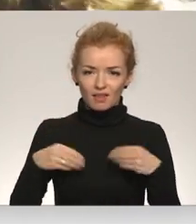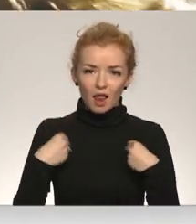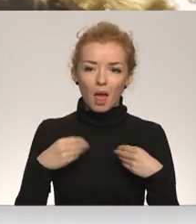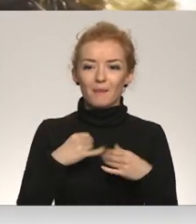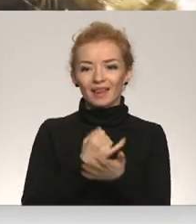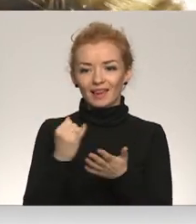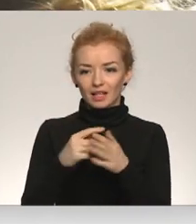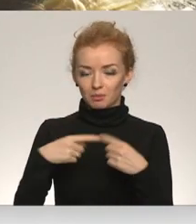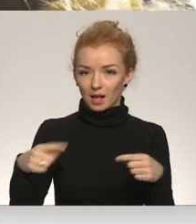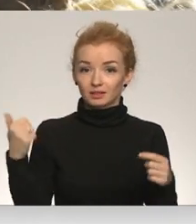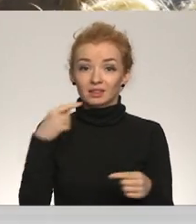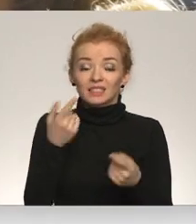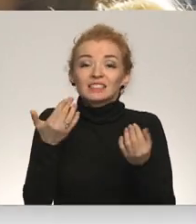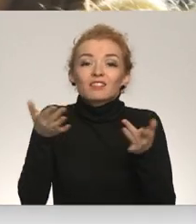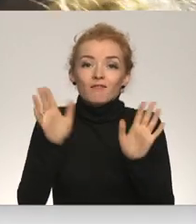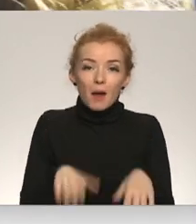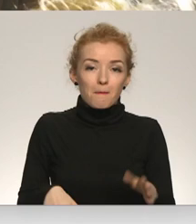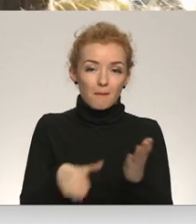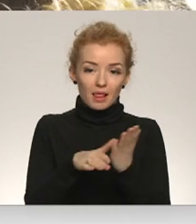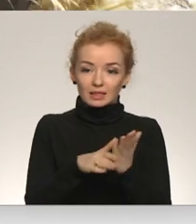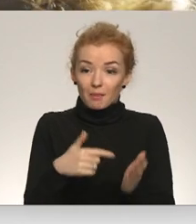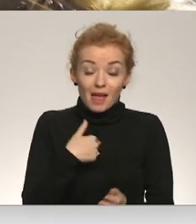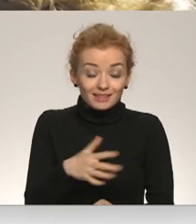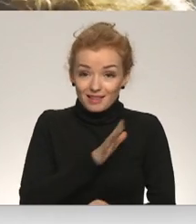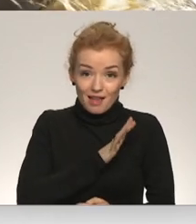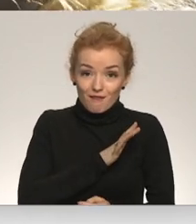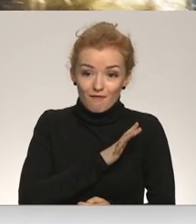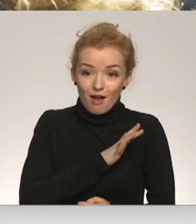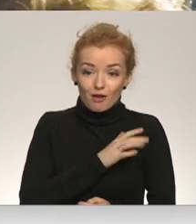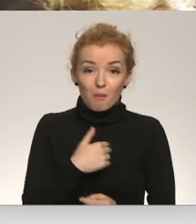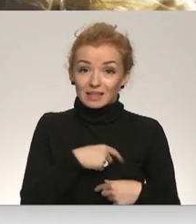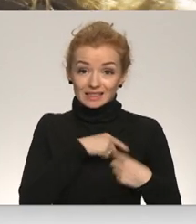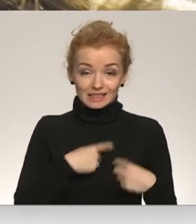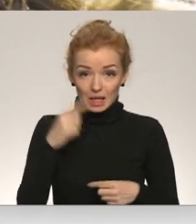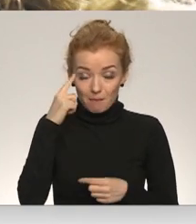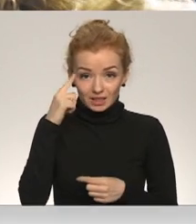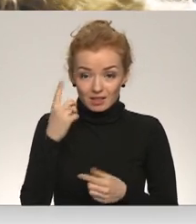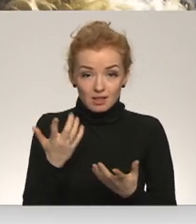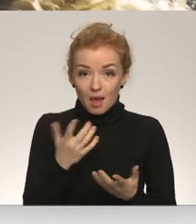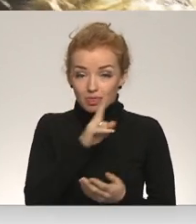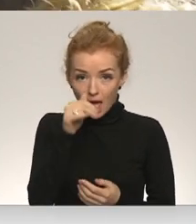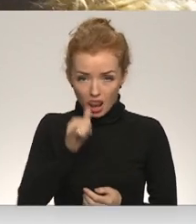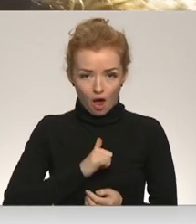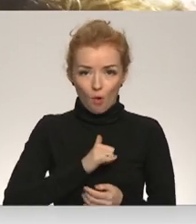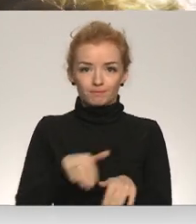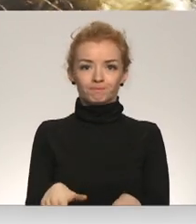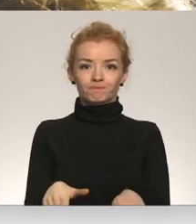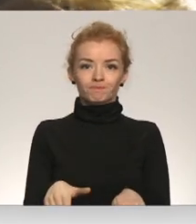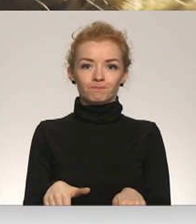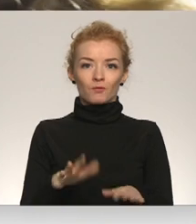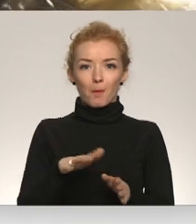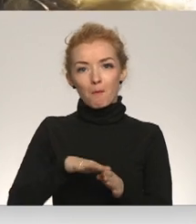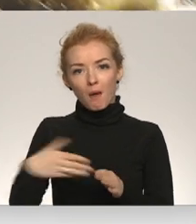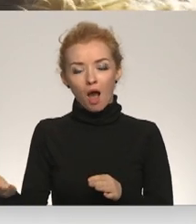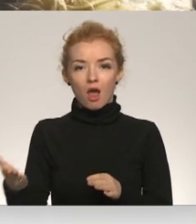precēm. Nu, kā varam tā palīdzāt? Es nevaru, man neatrājus irdsapdziņa, klusēt vai palīt